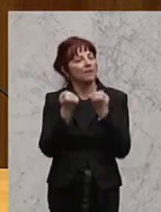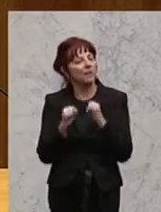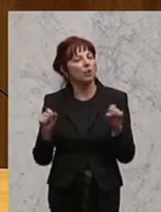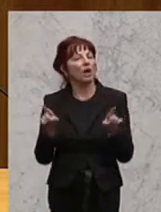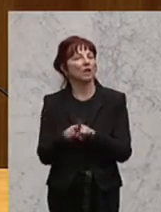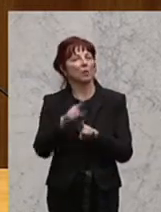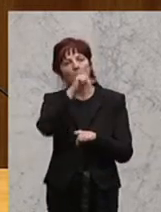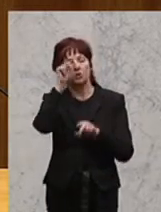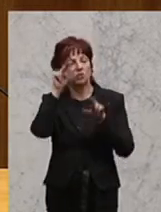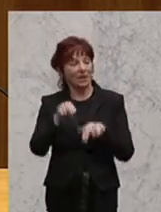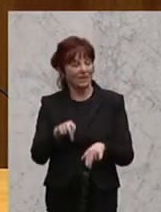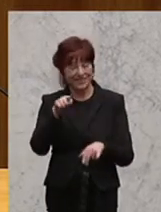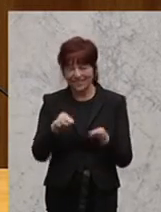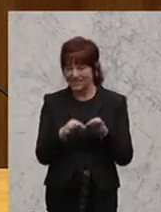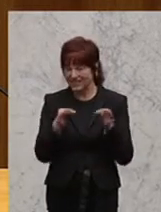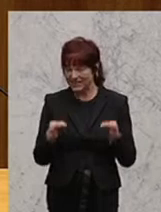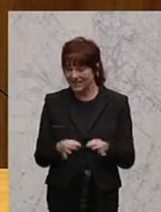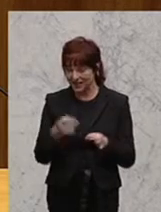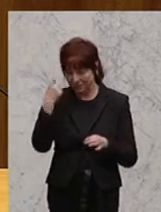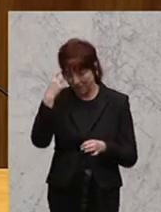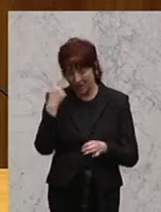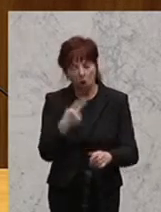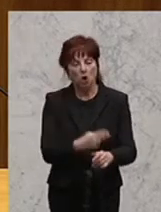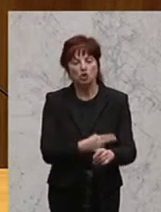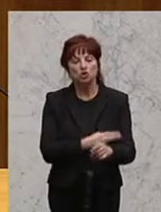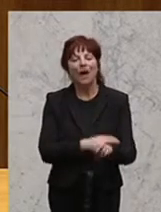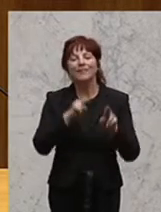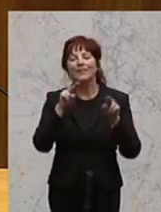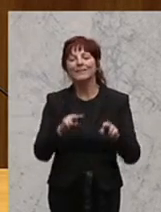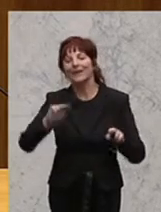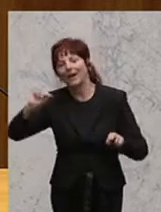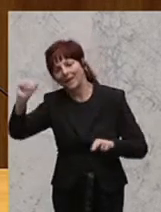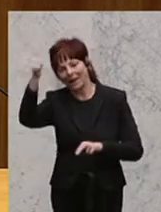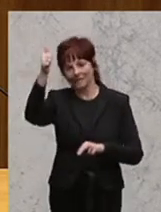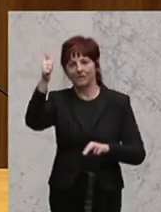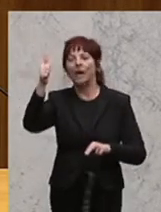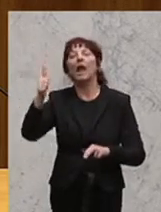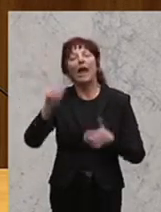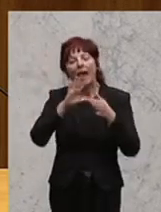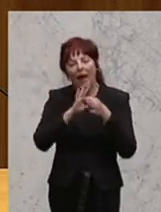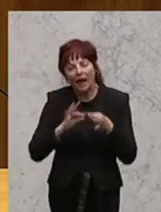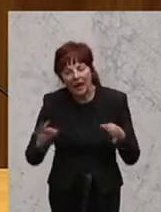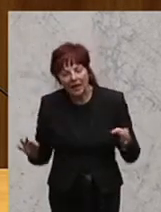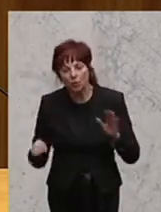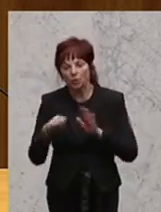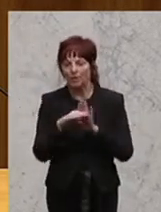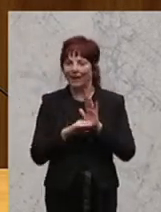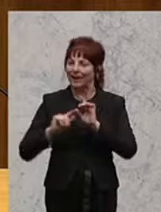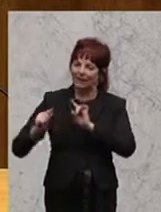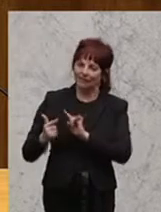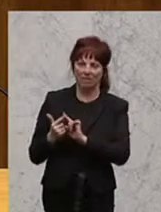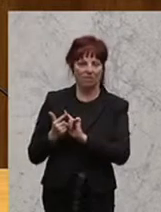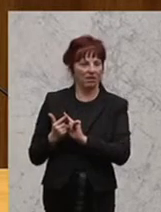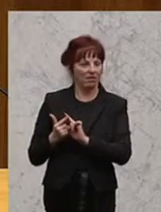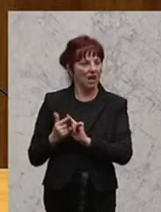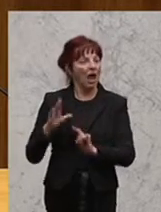dass unterm Strich eine klare Überordnung von staatlichem Recht gegenüber religiösen Gepflogenheiten und religiösen Regelungen zum Ausdruck kommt.